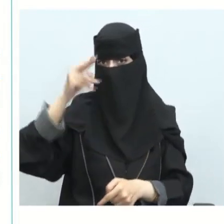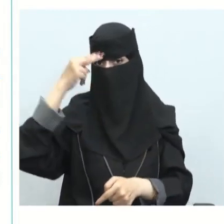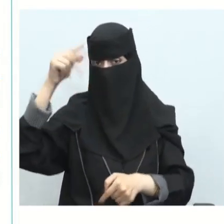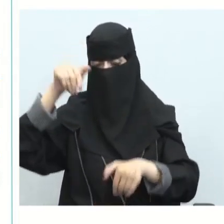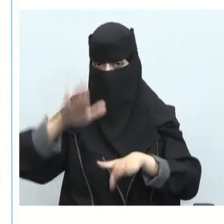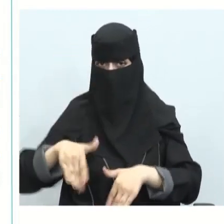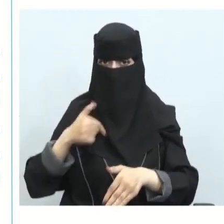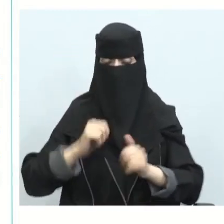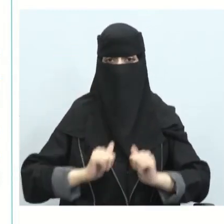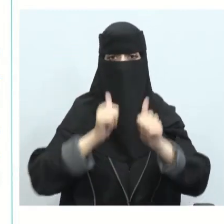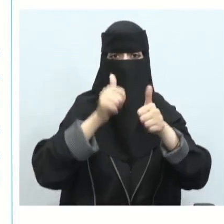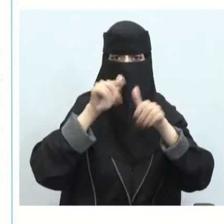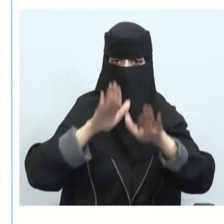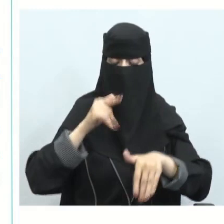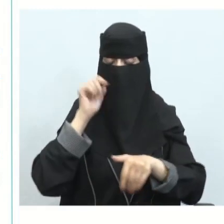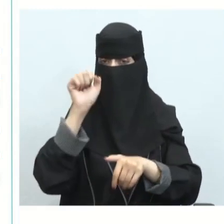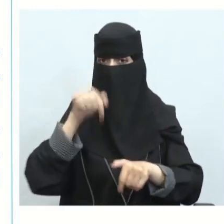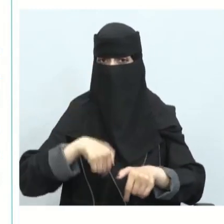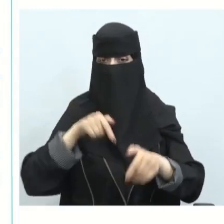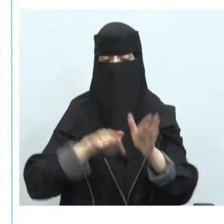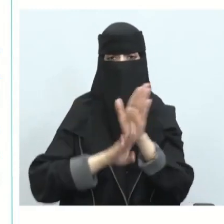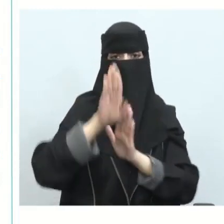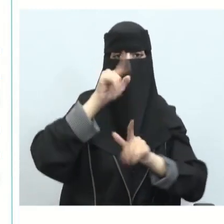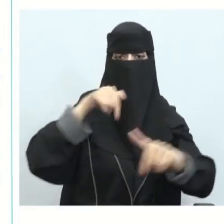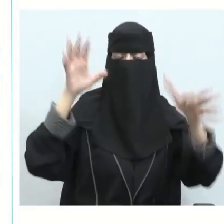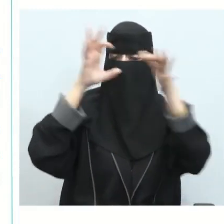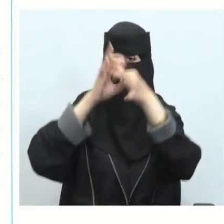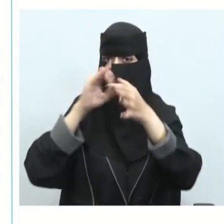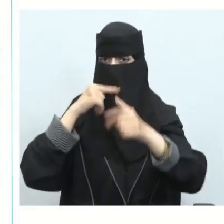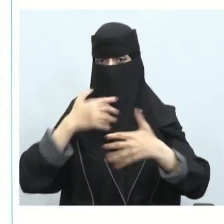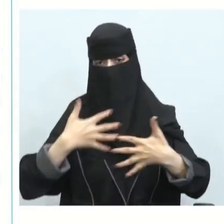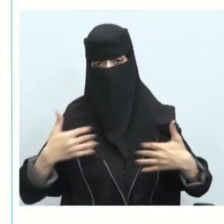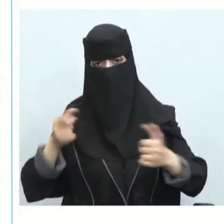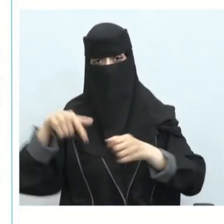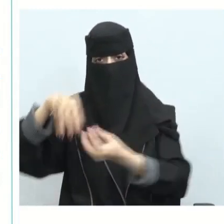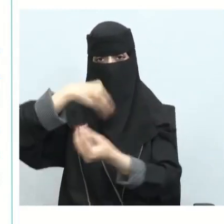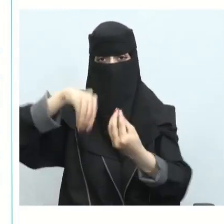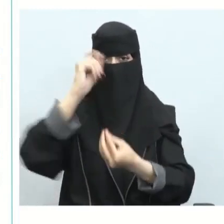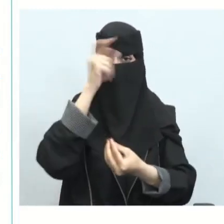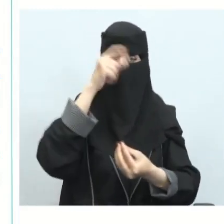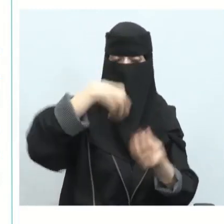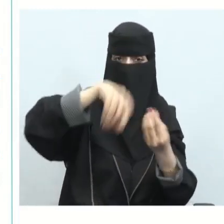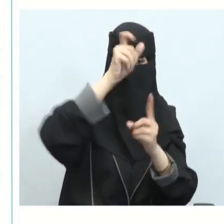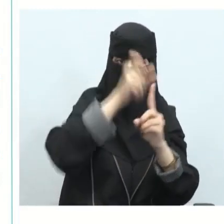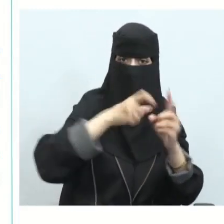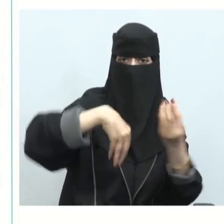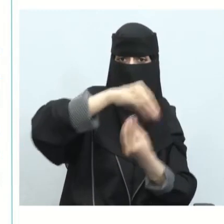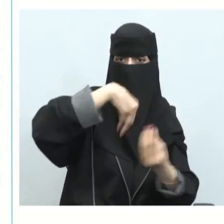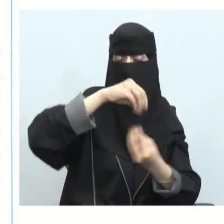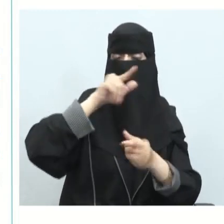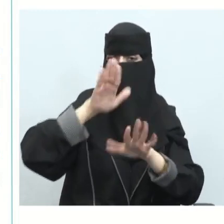مبادرات يكون لك تطور فيما يتعلق في راحة الحجاج والمعتمرين وأيضا